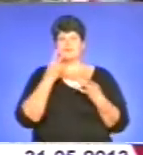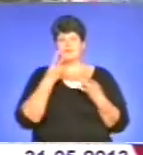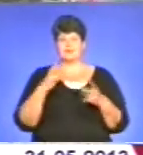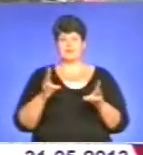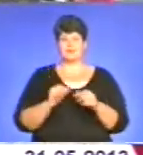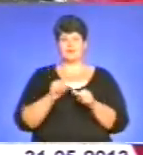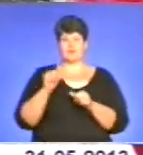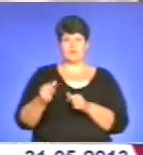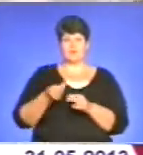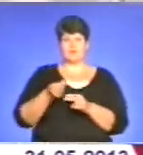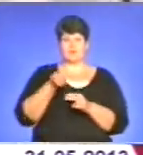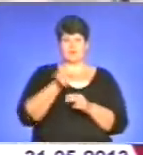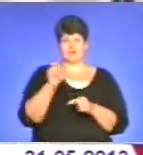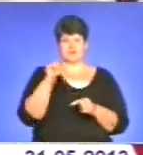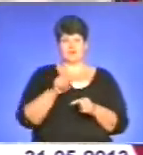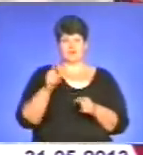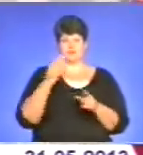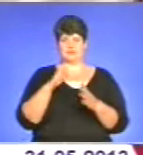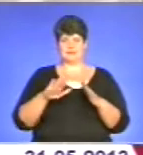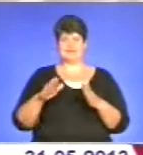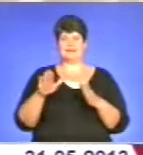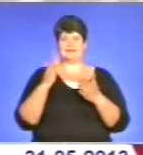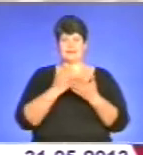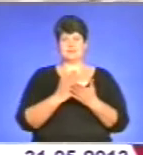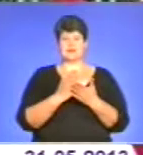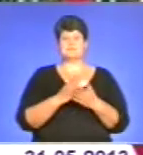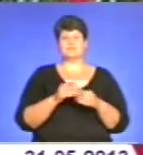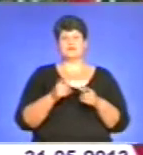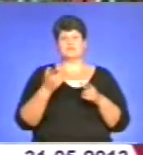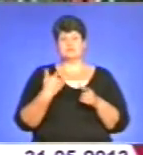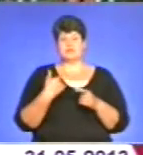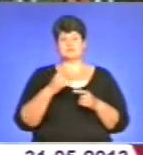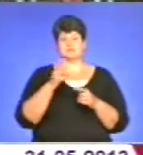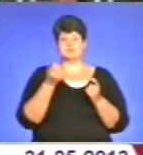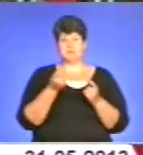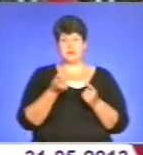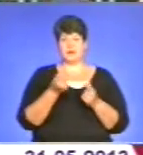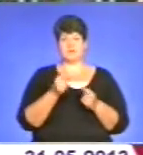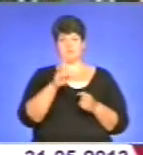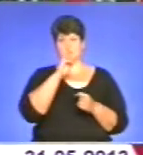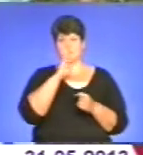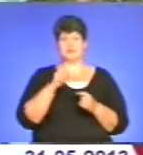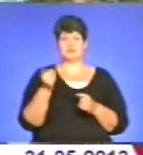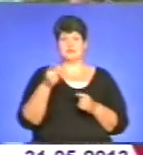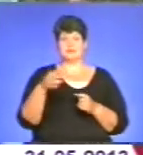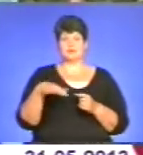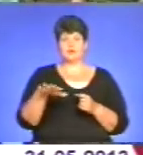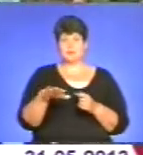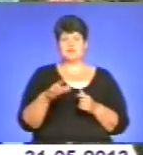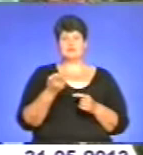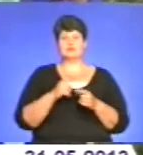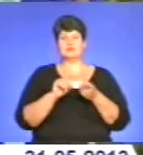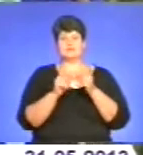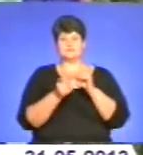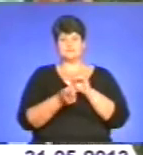перебування дитини у них. Враховуючи те, що на Тернопільщині здебільшого невисока заробітна плата, це альтернатива для батьків, яким не